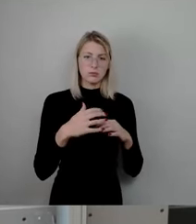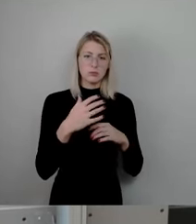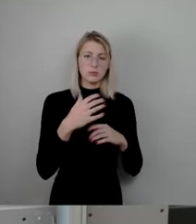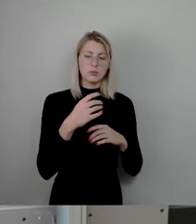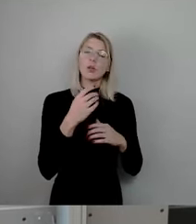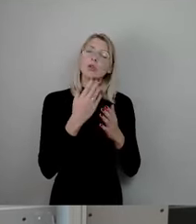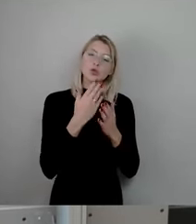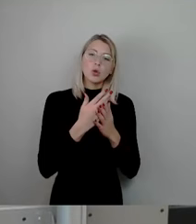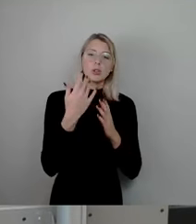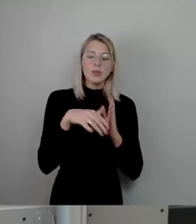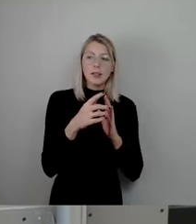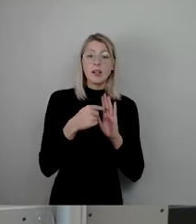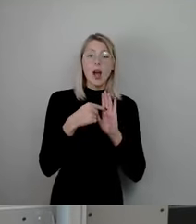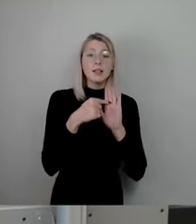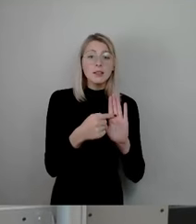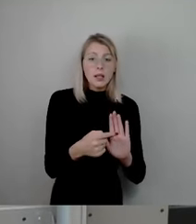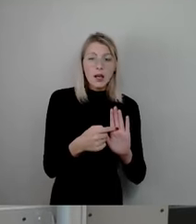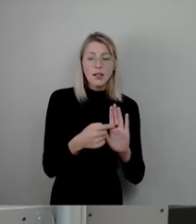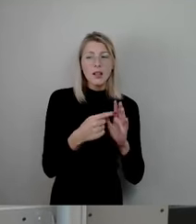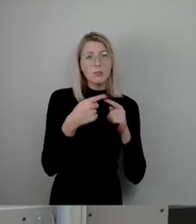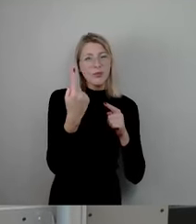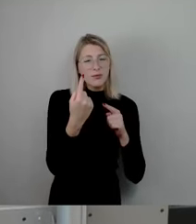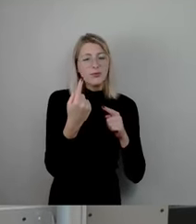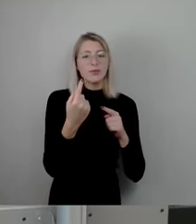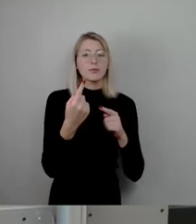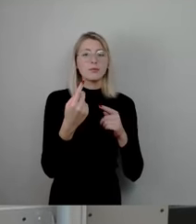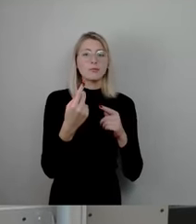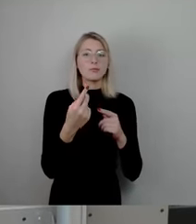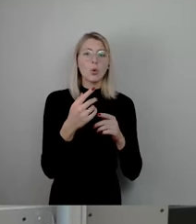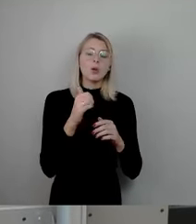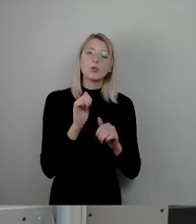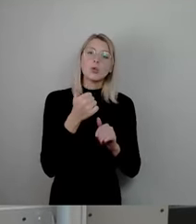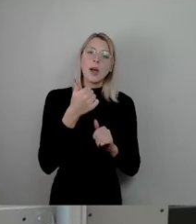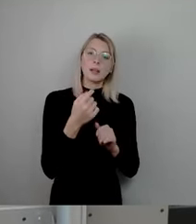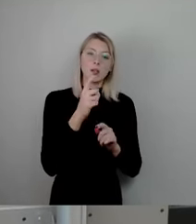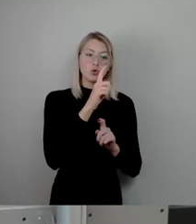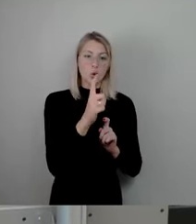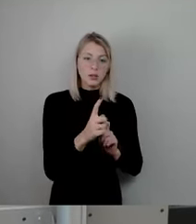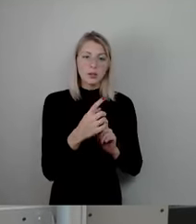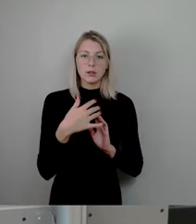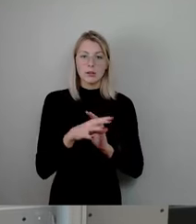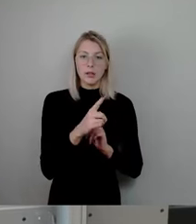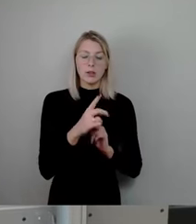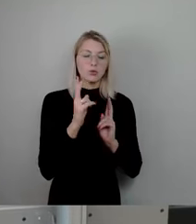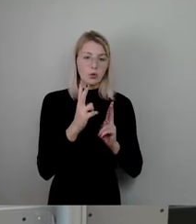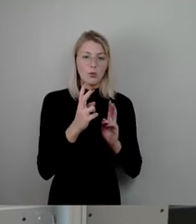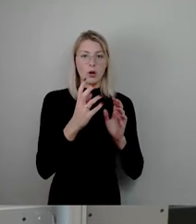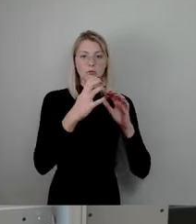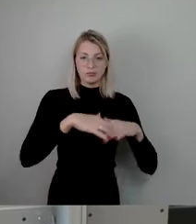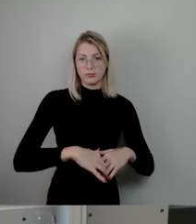beziehungsweise ein Versagensanzeichen gibt es eigentlich nicht, die beim ersten Durchriss sofort auch den Kollaps zur Folge hat.